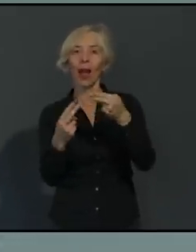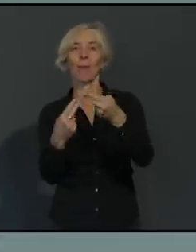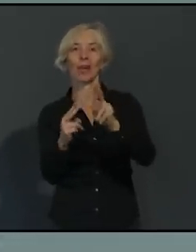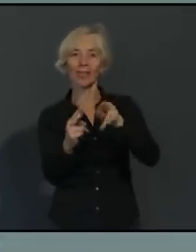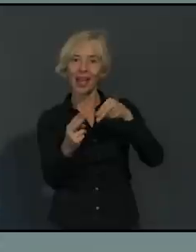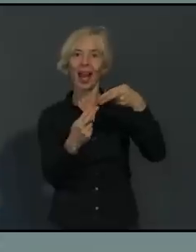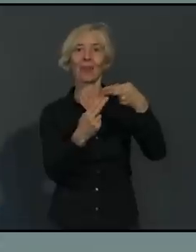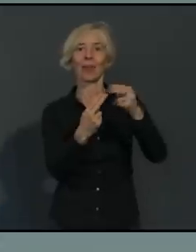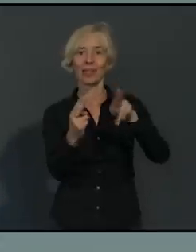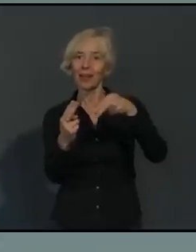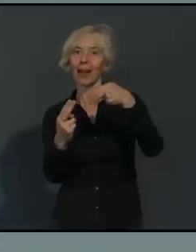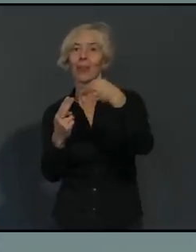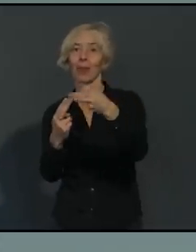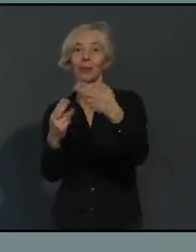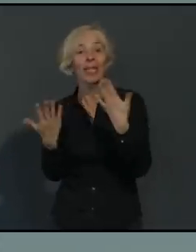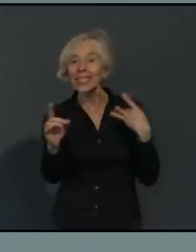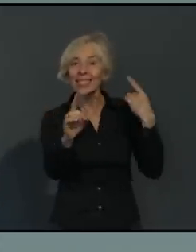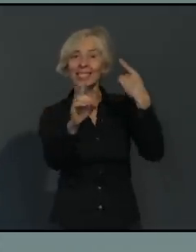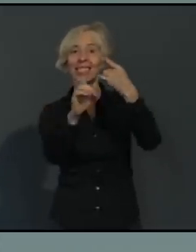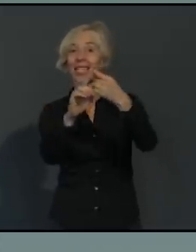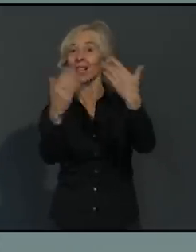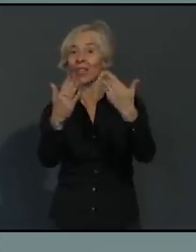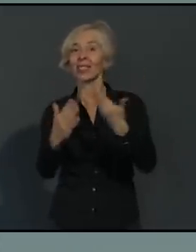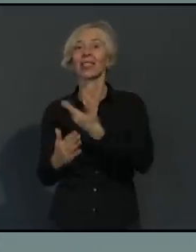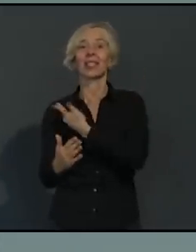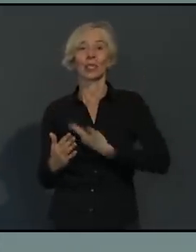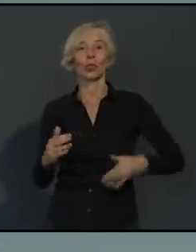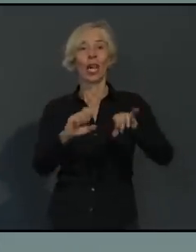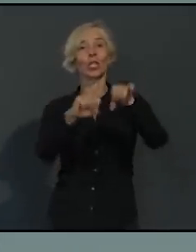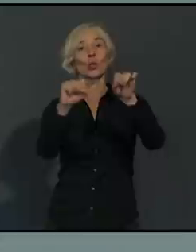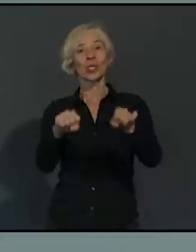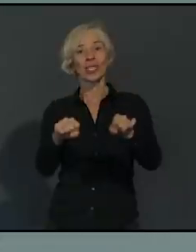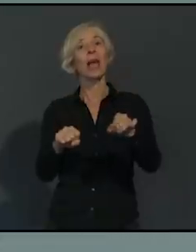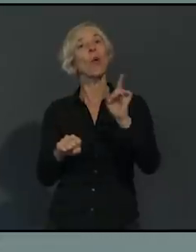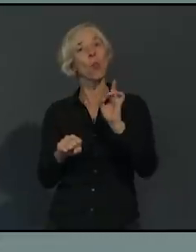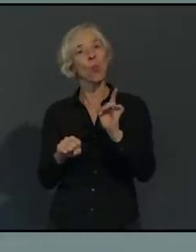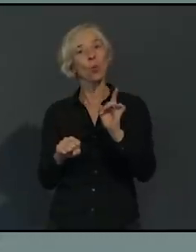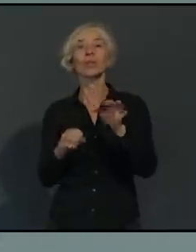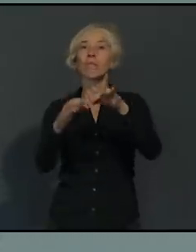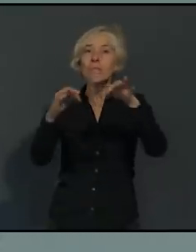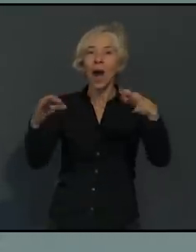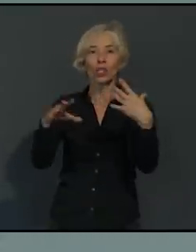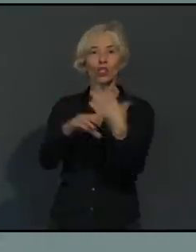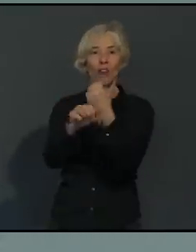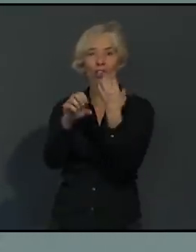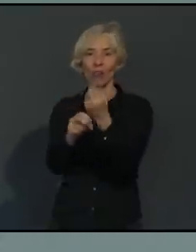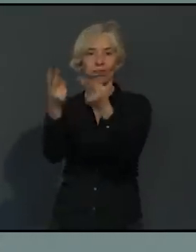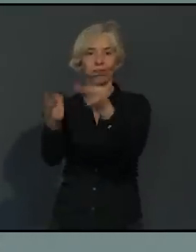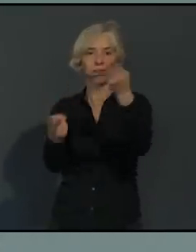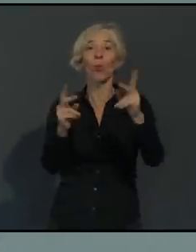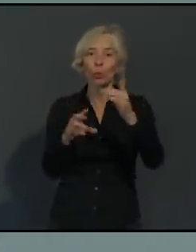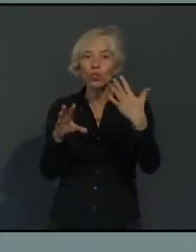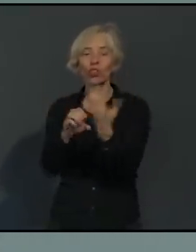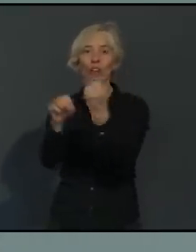in dem Fall die Entlastung des Gesundheitssystems zu erreichen. Und das waren natürlich die bundesweiten Maßnahmen,